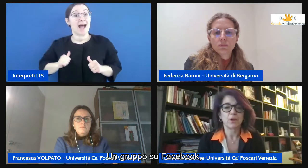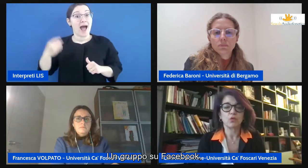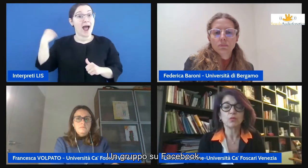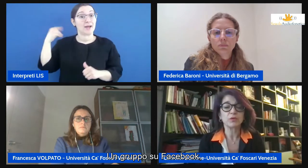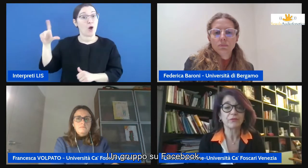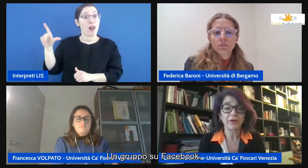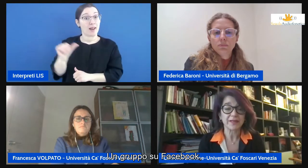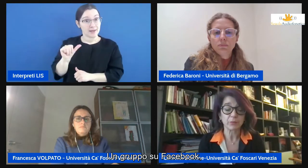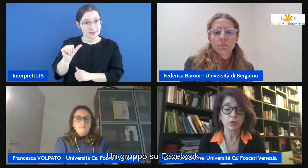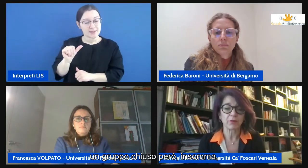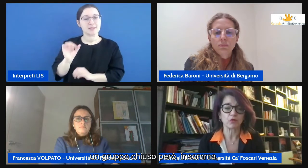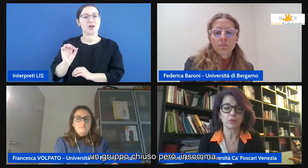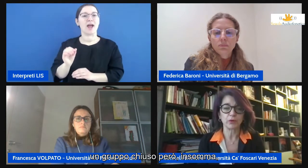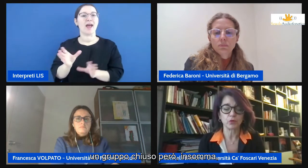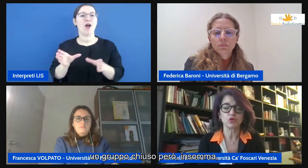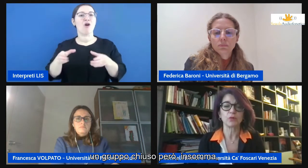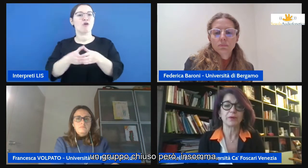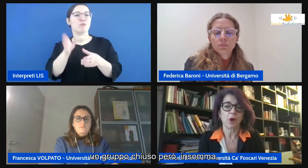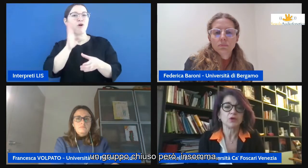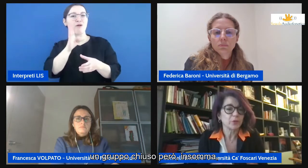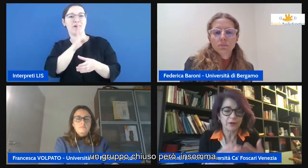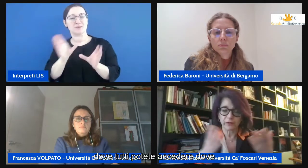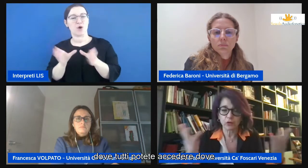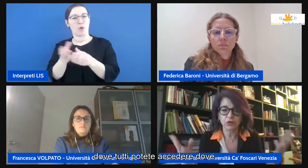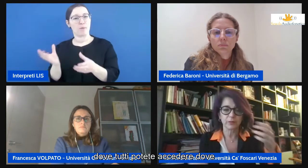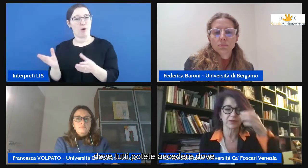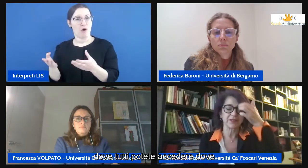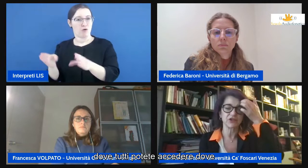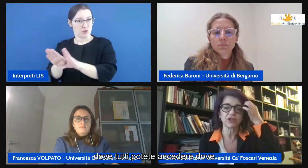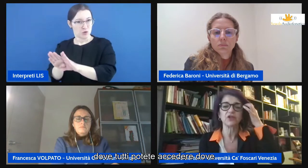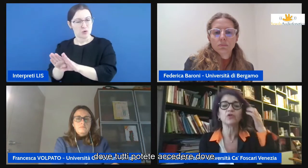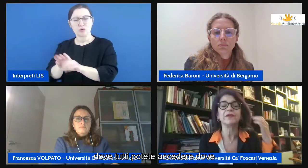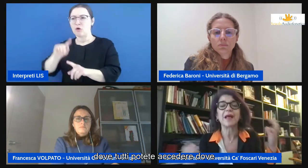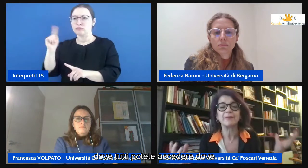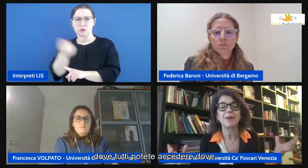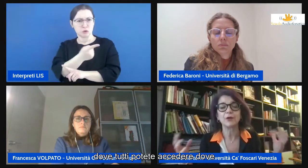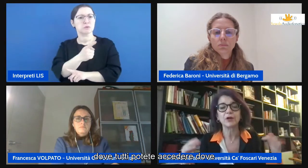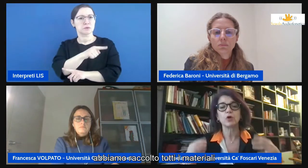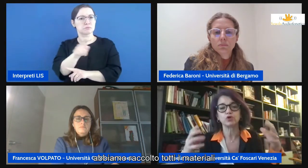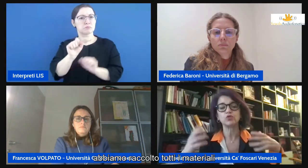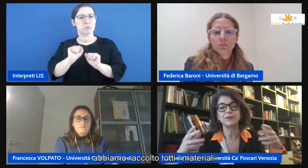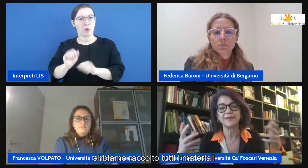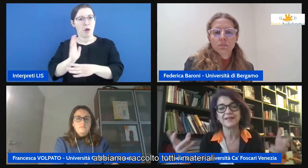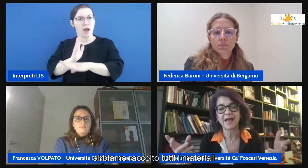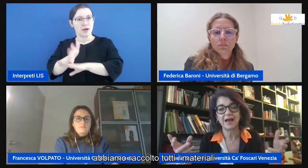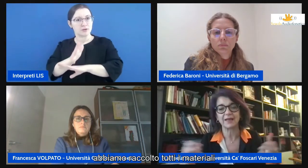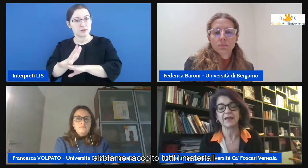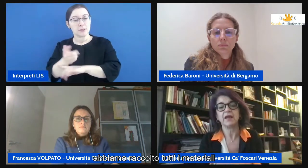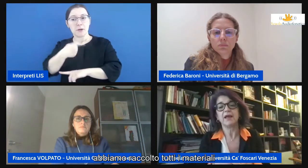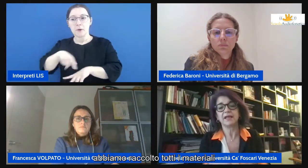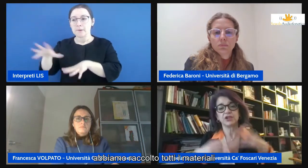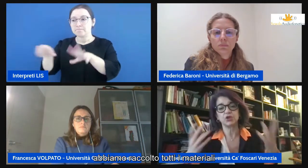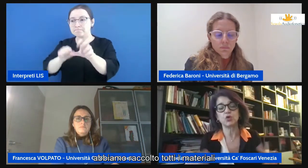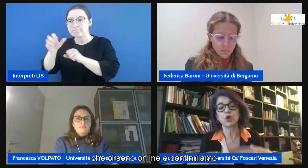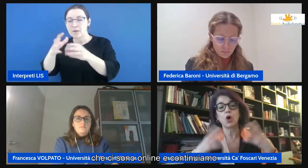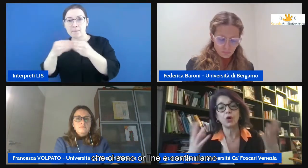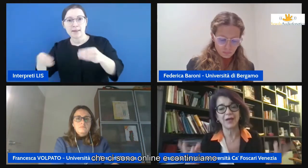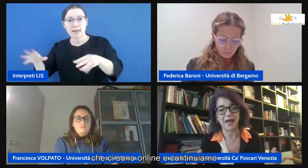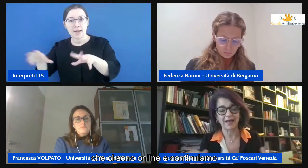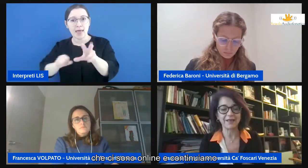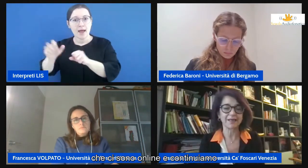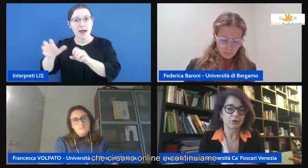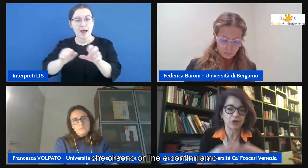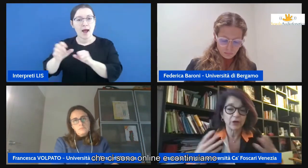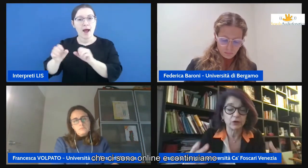un gruppo su Facebook un gruppo chiuso però insomma dove tutti potete accedere dove abbiamo raccolto tutti i materiali che ci sono